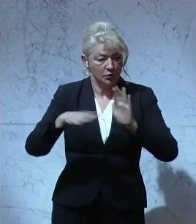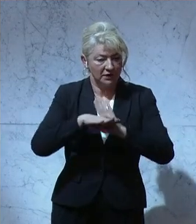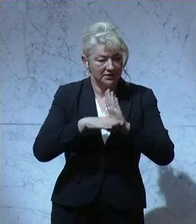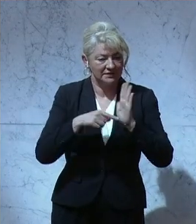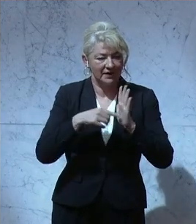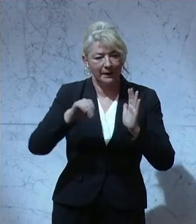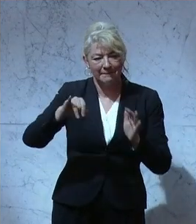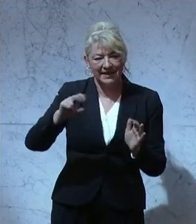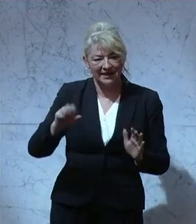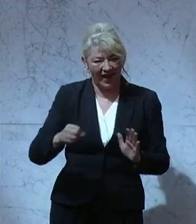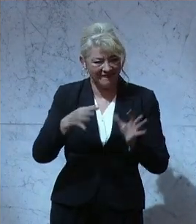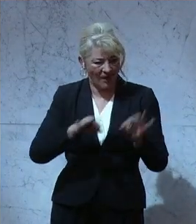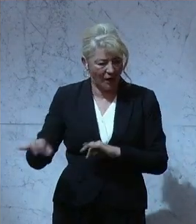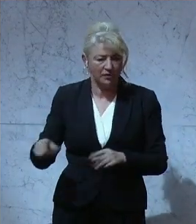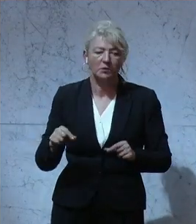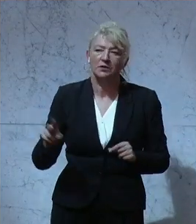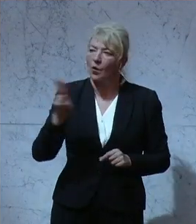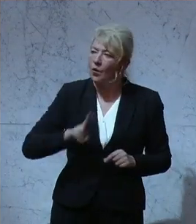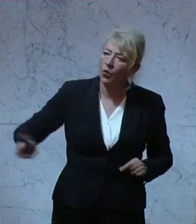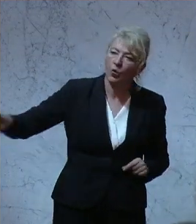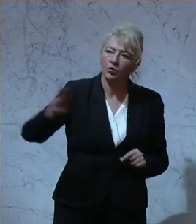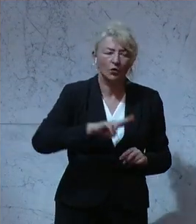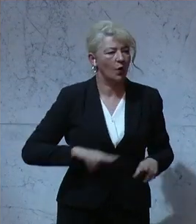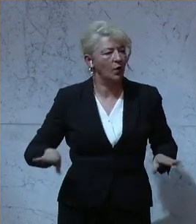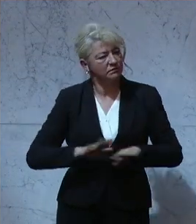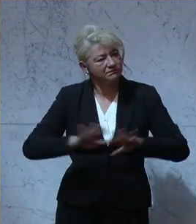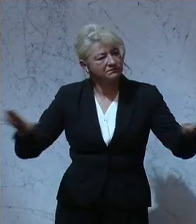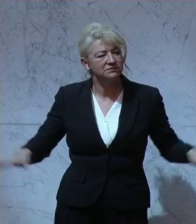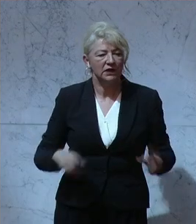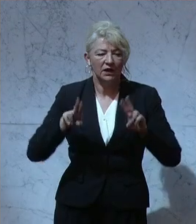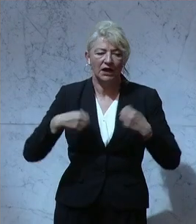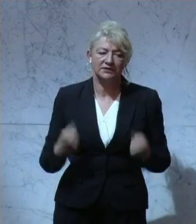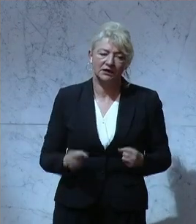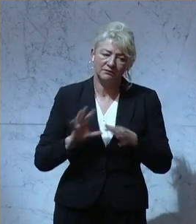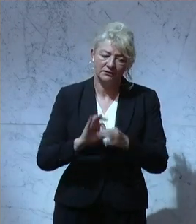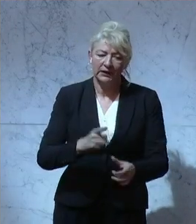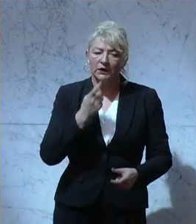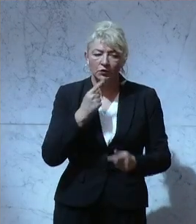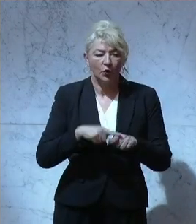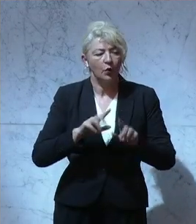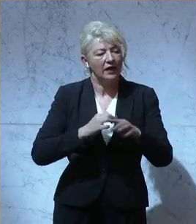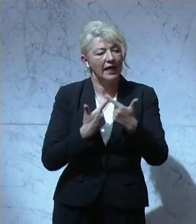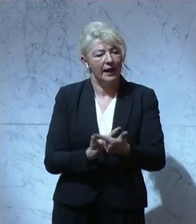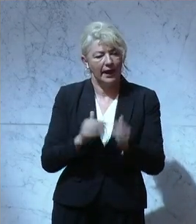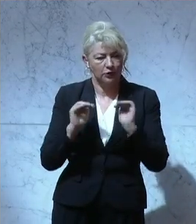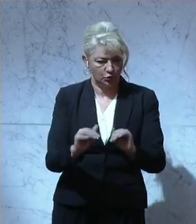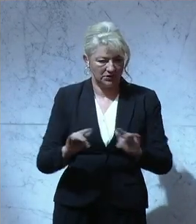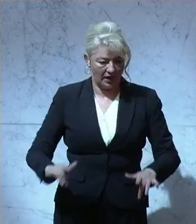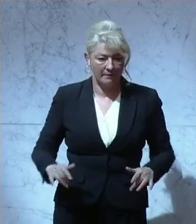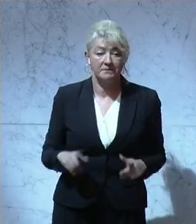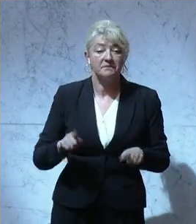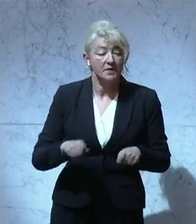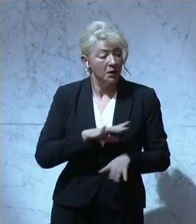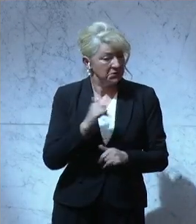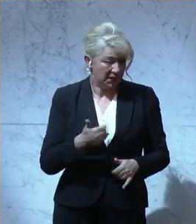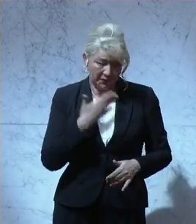-Verordnung wird im Wesentlichen unionsweite Rechtssicherheit betreffend Konsumenten und Anlegerschutz geschaffen. Auf den bisher kaum